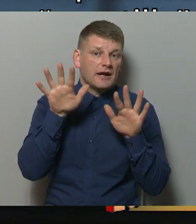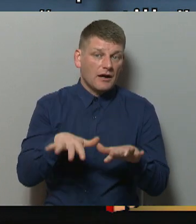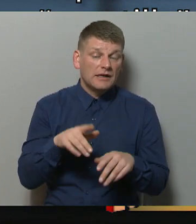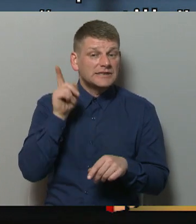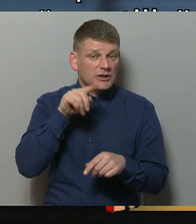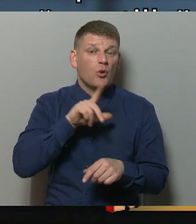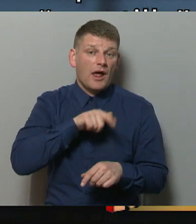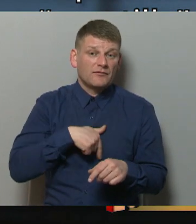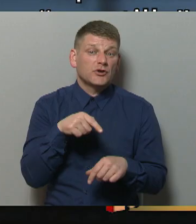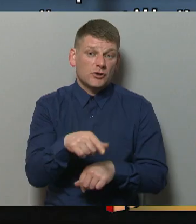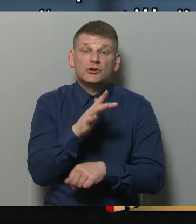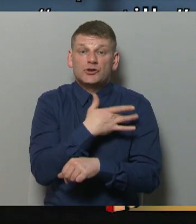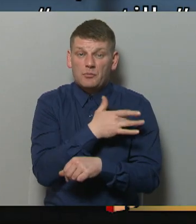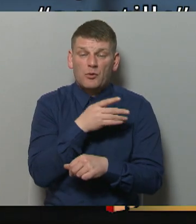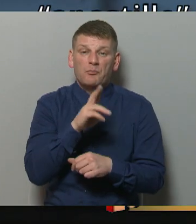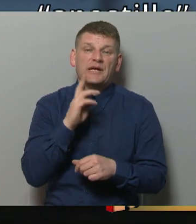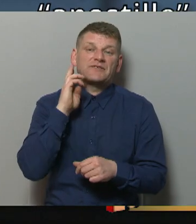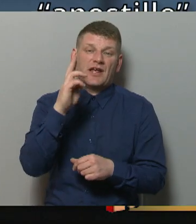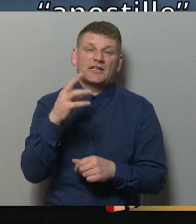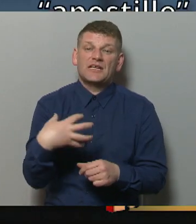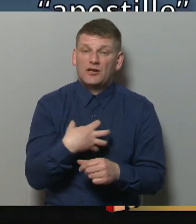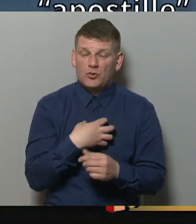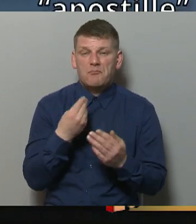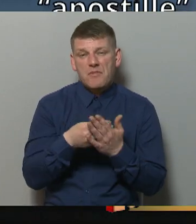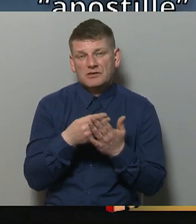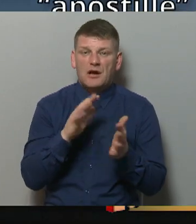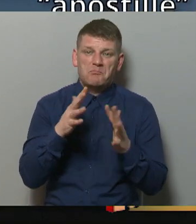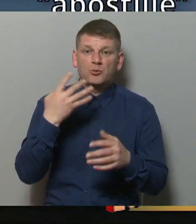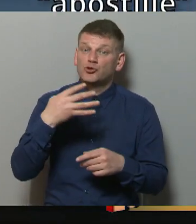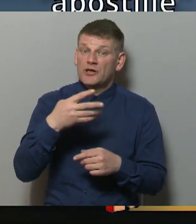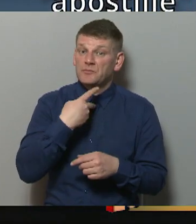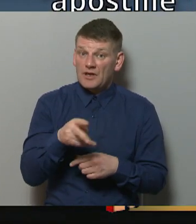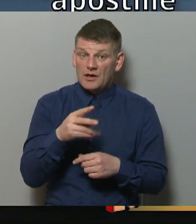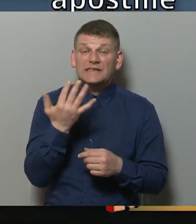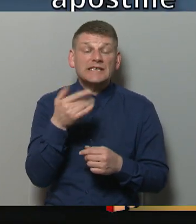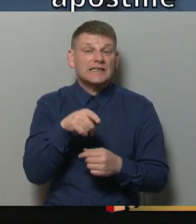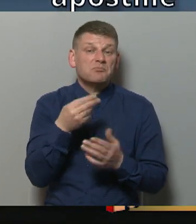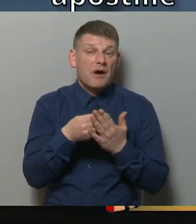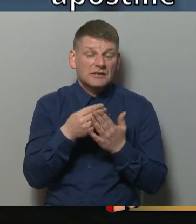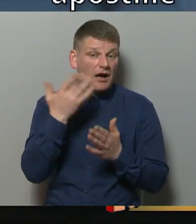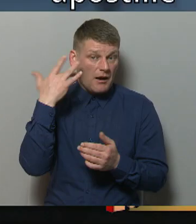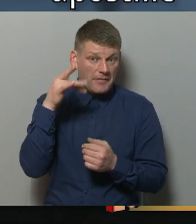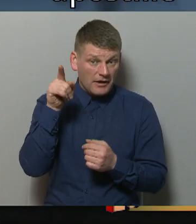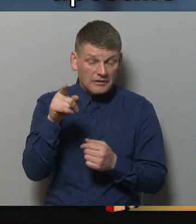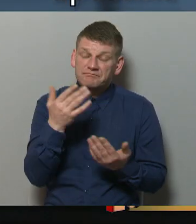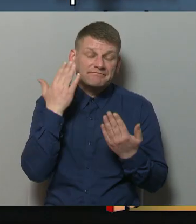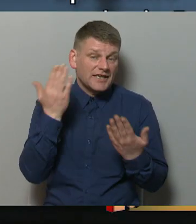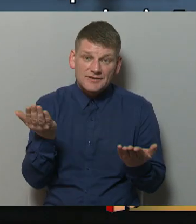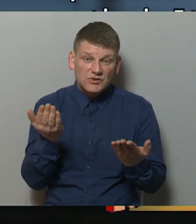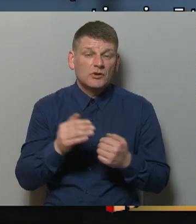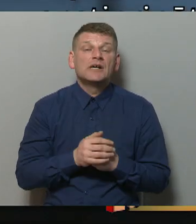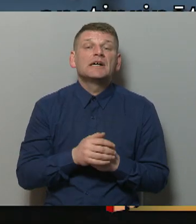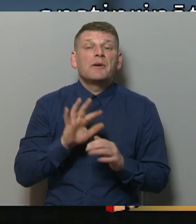Zinu, ka Latvijā šis pakalpojums pie zvērināta notāra maksā ap 40 eiro, bet cik tas maksā ASV, nav nejausmas.